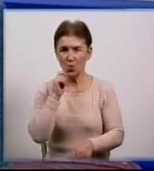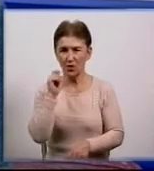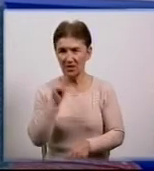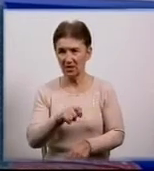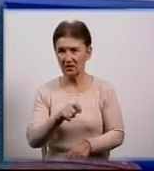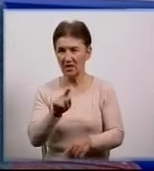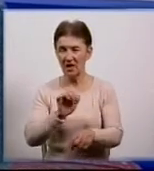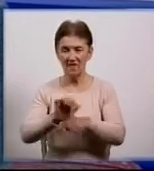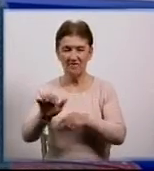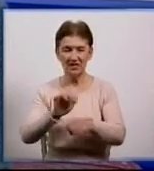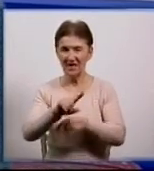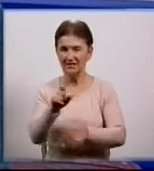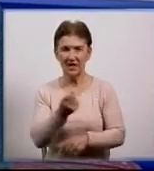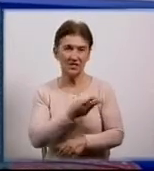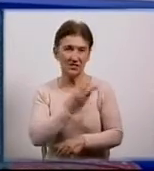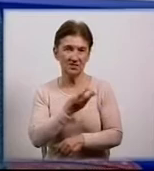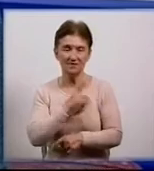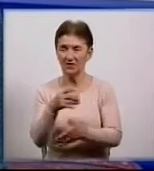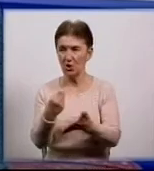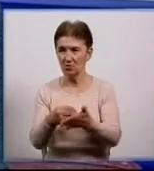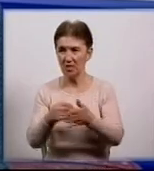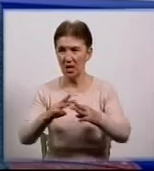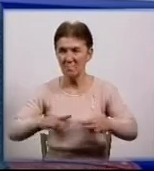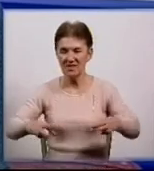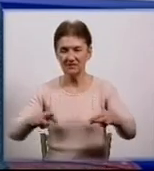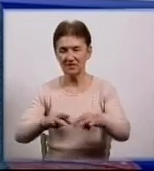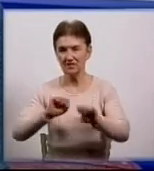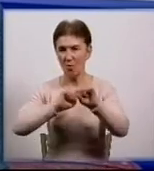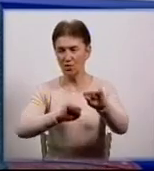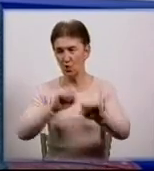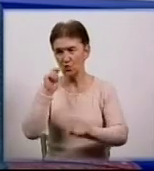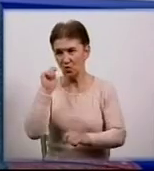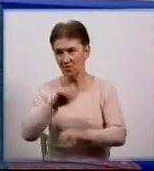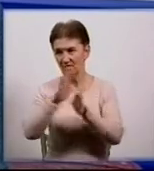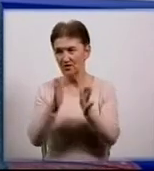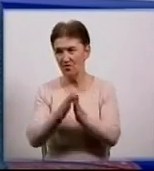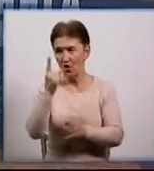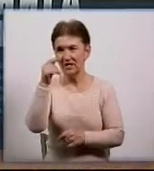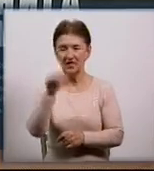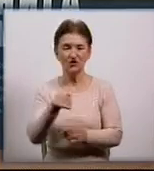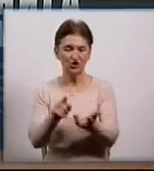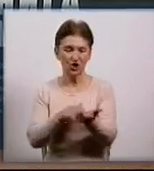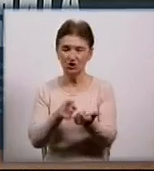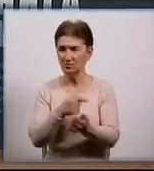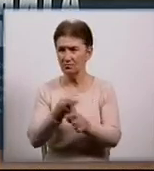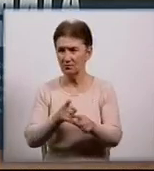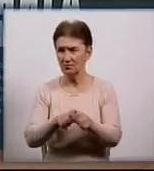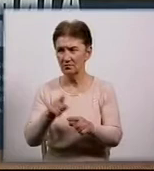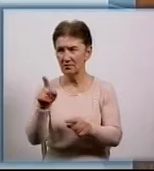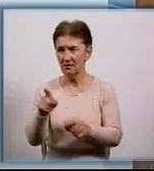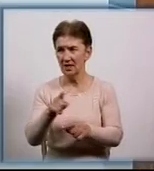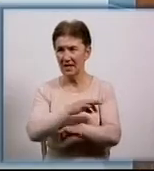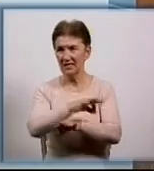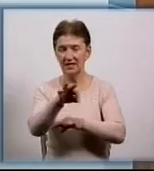Вона видана за ініціативи та на кошти Міністерства оборони України. Всього тисяча примірників. Це паперово-версія інтернет